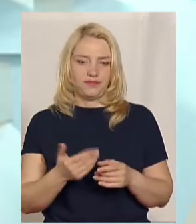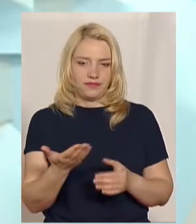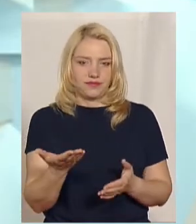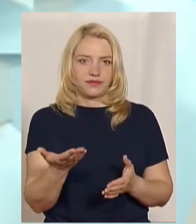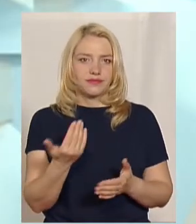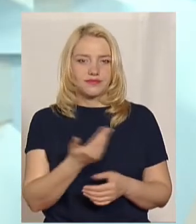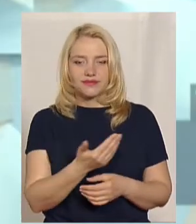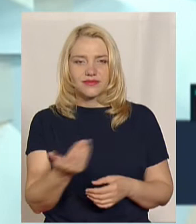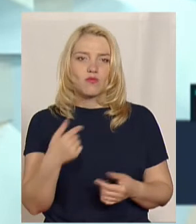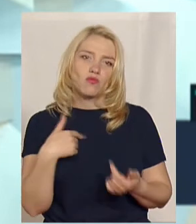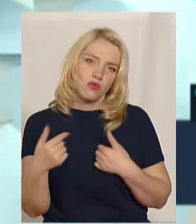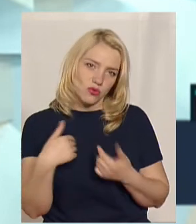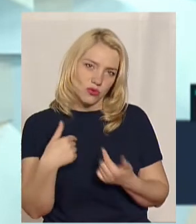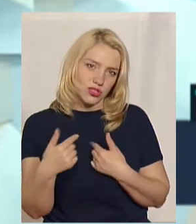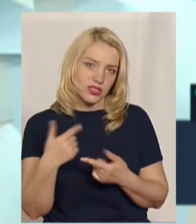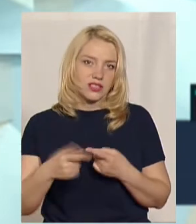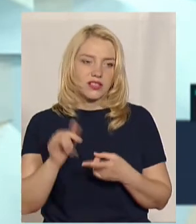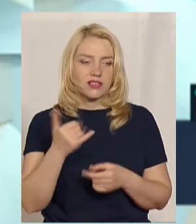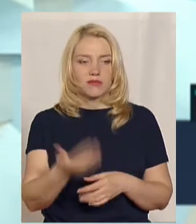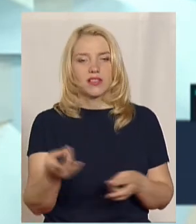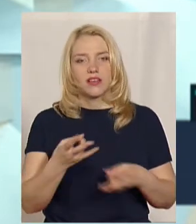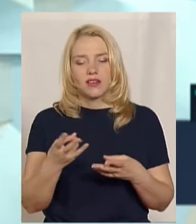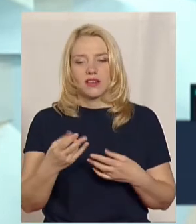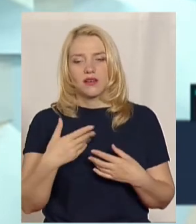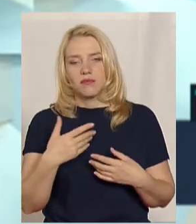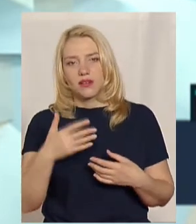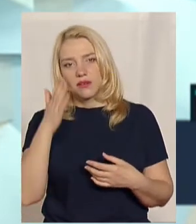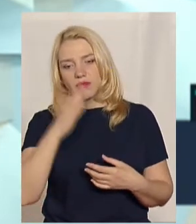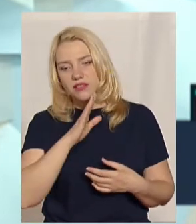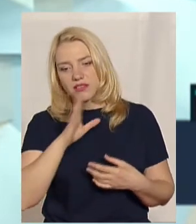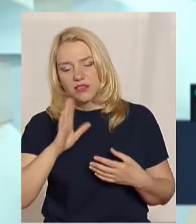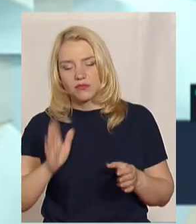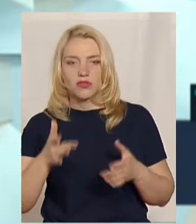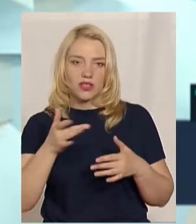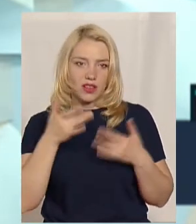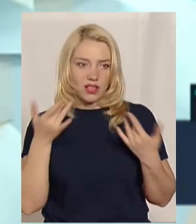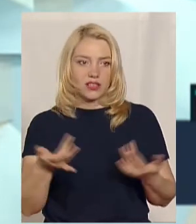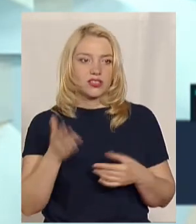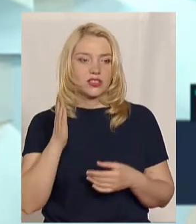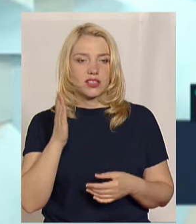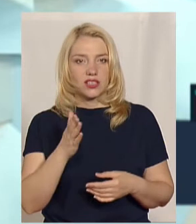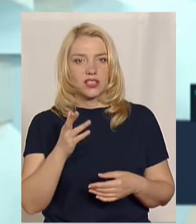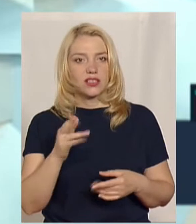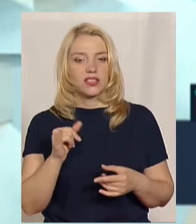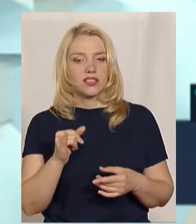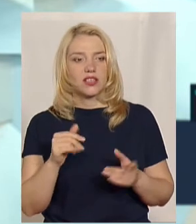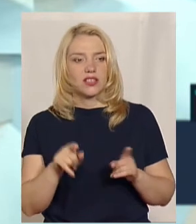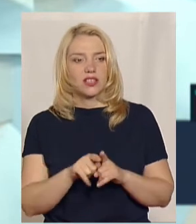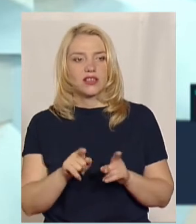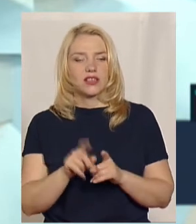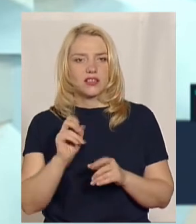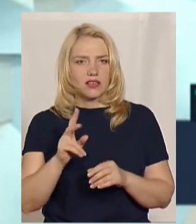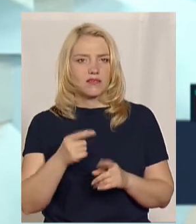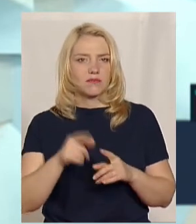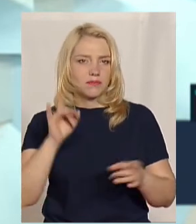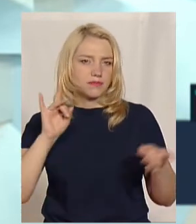мучаться. Їм треба десь подіти, трошки батькам легше буде. Ну, і такі, як бестселери,